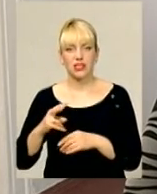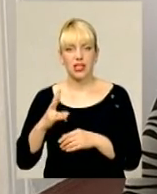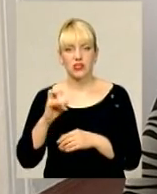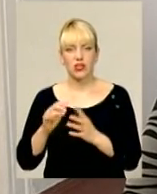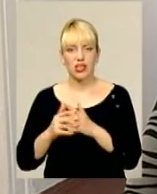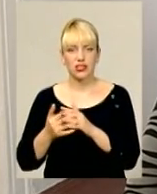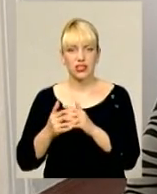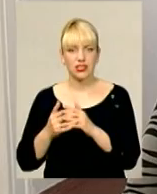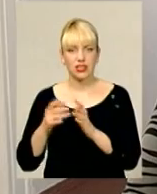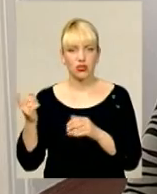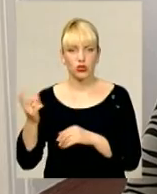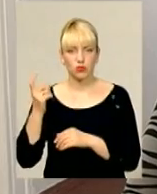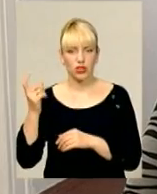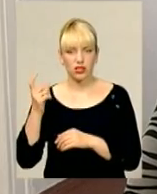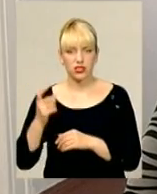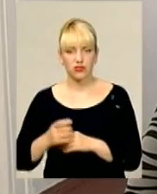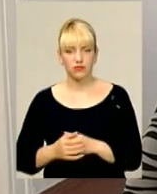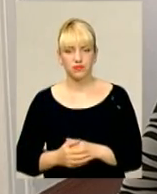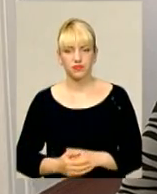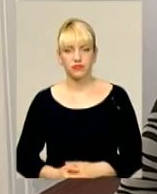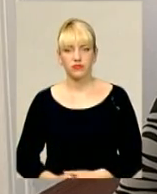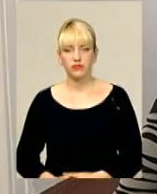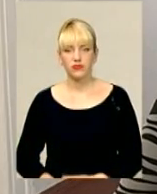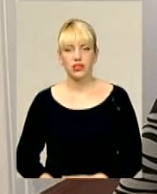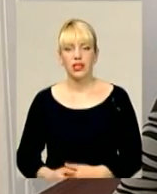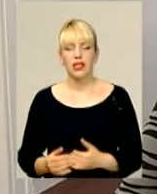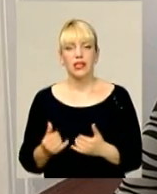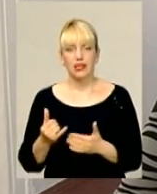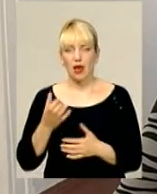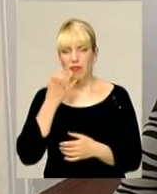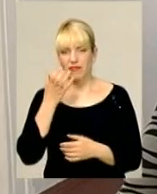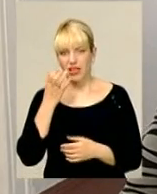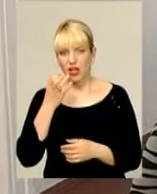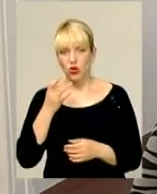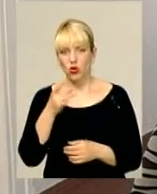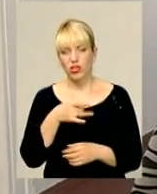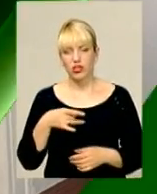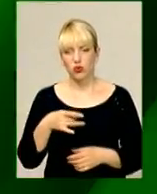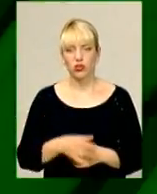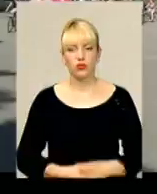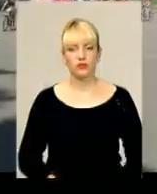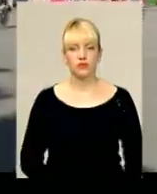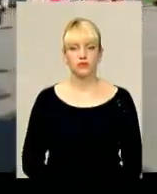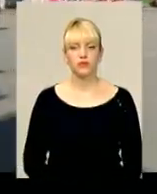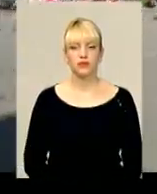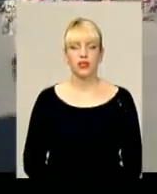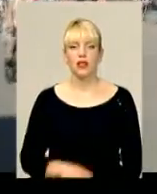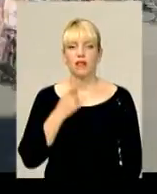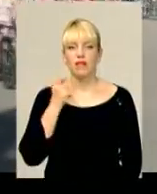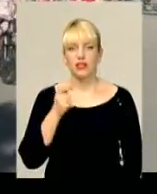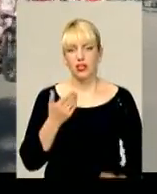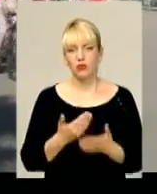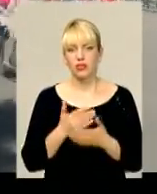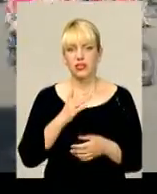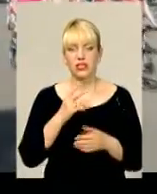на підготовки спеціалістів для аграрного сектору, для того південного, скажімо, регіону. В неділю близько